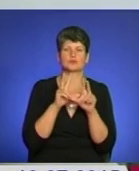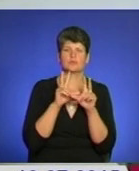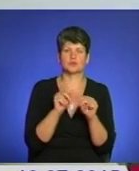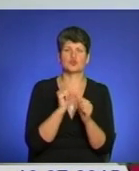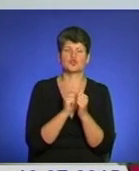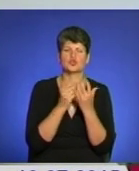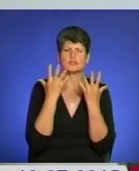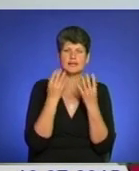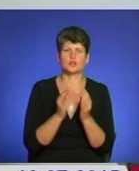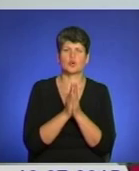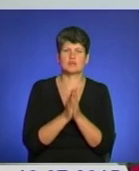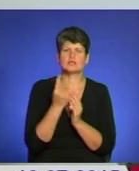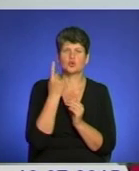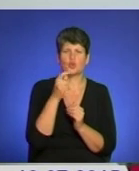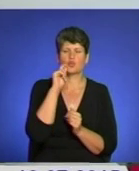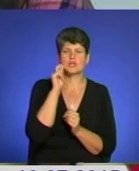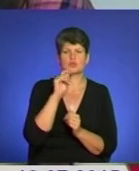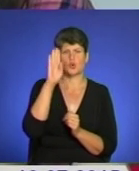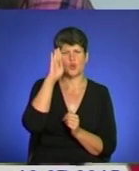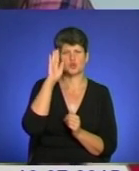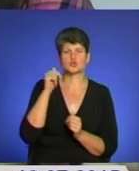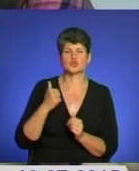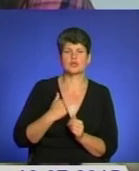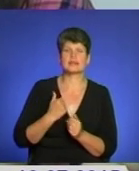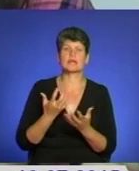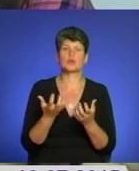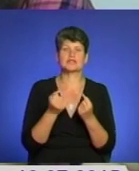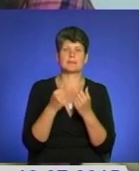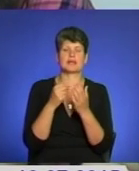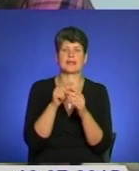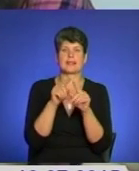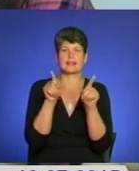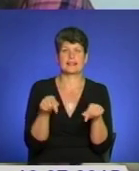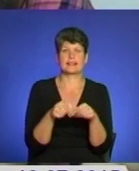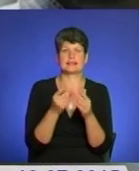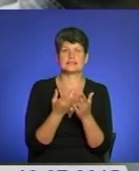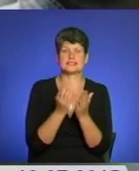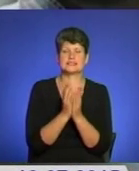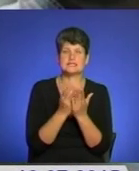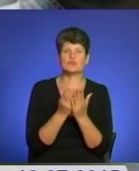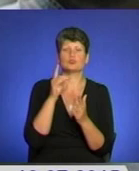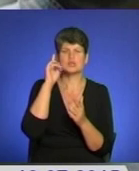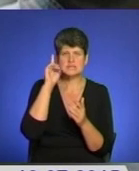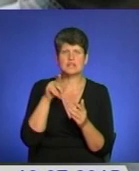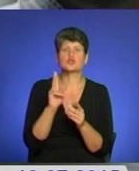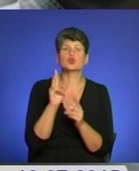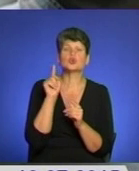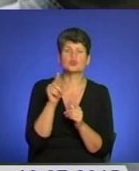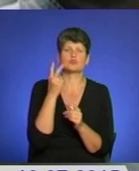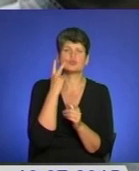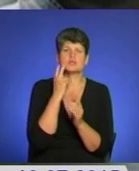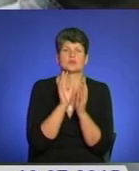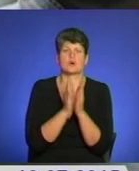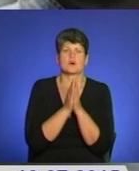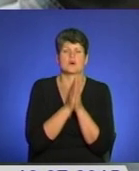щоденної молитви за одного українського солдата, який отримає листівку від цієї родини, та буде знати, що хтось за нього постійно